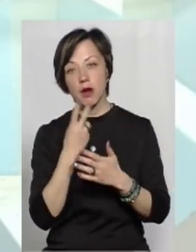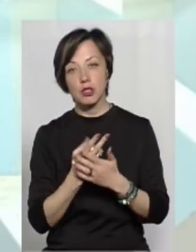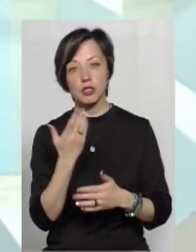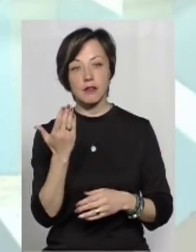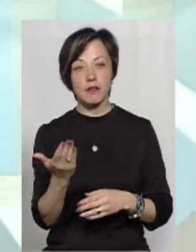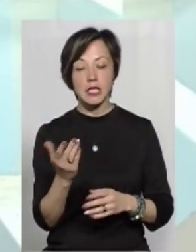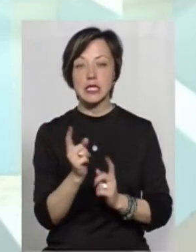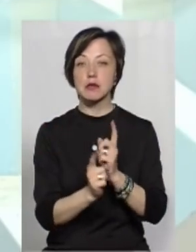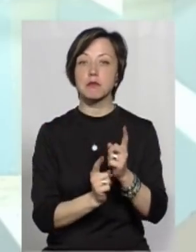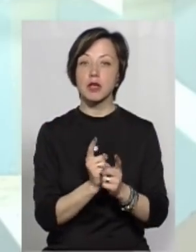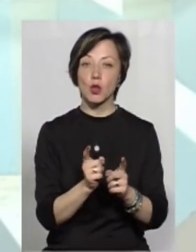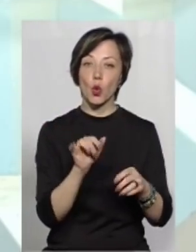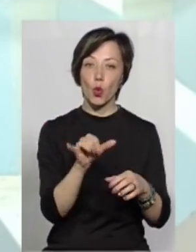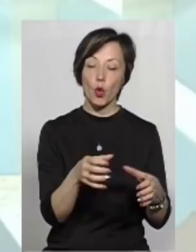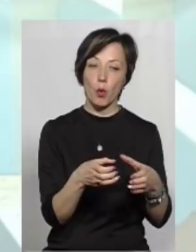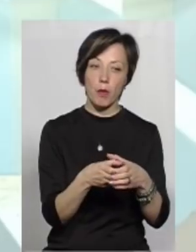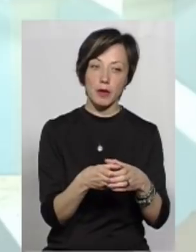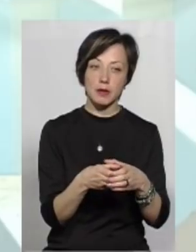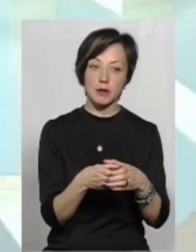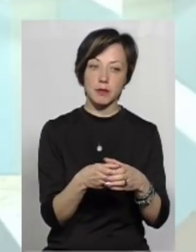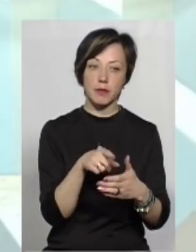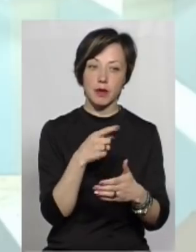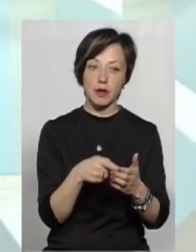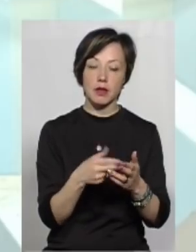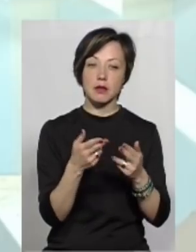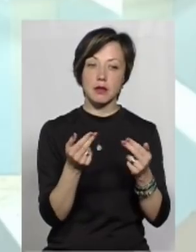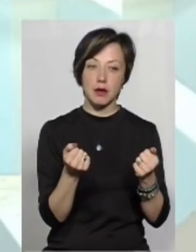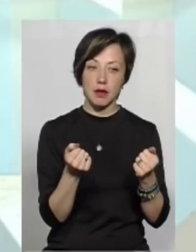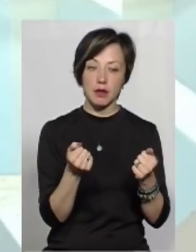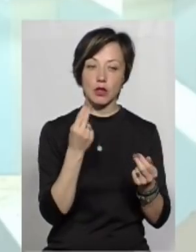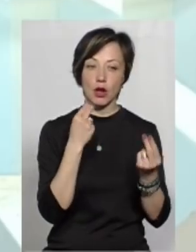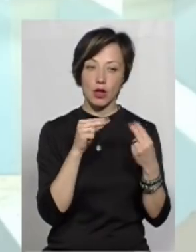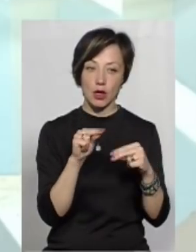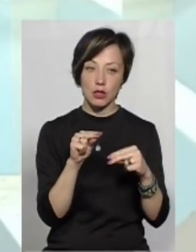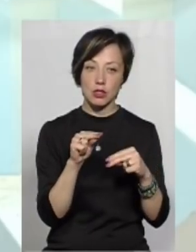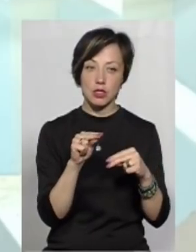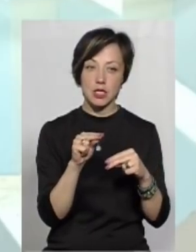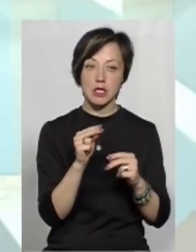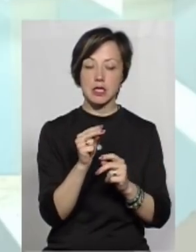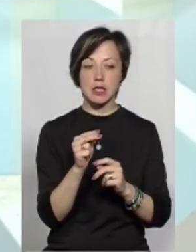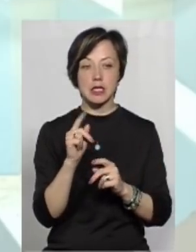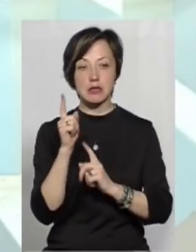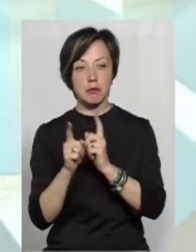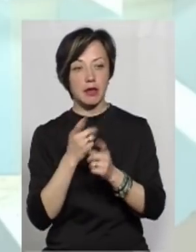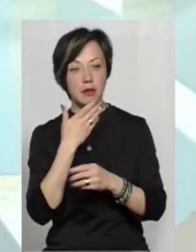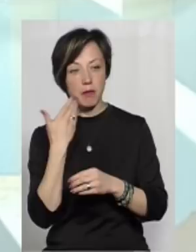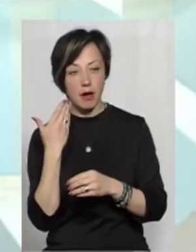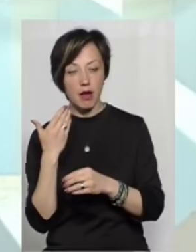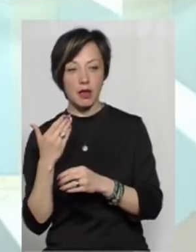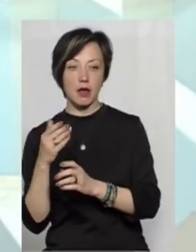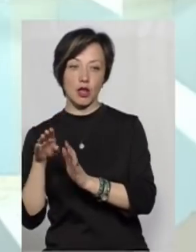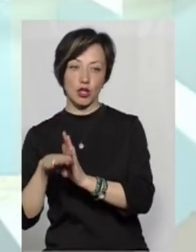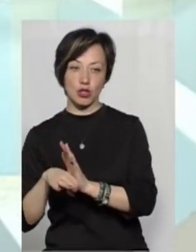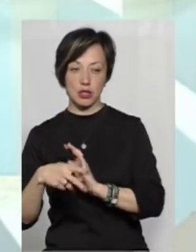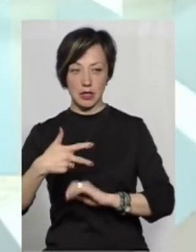зміни у громаді? Бачу на краще. Змін немає, бачу